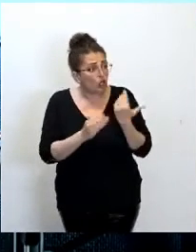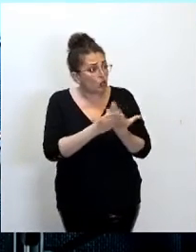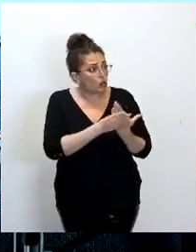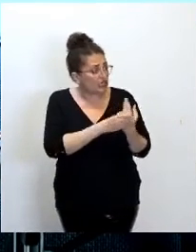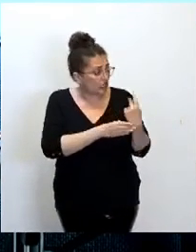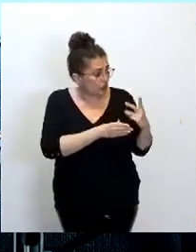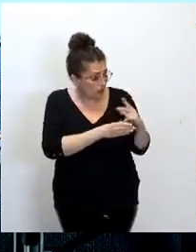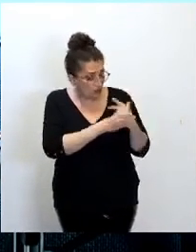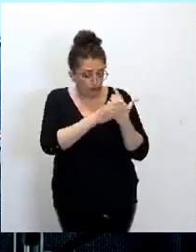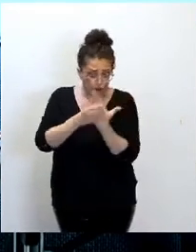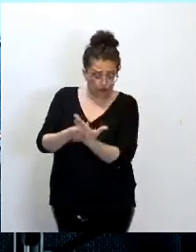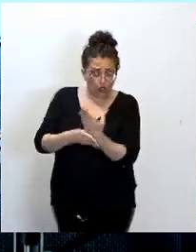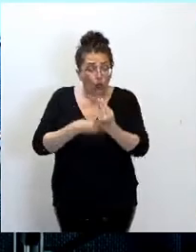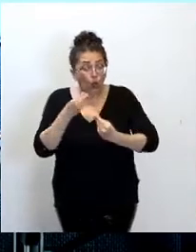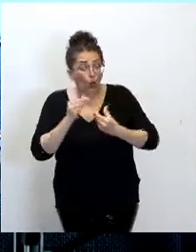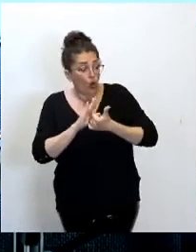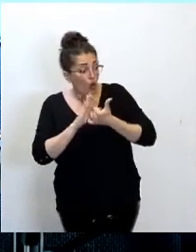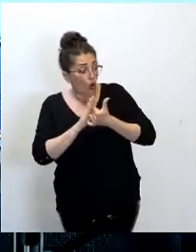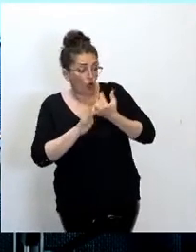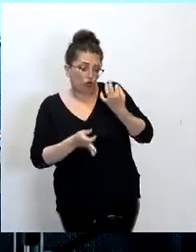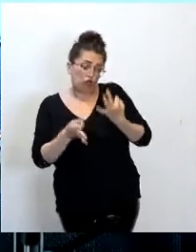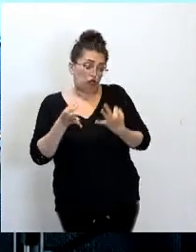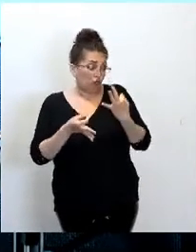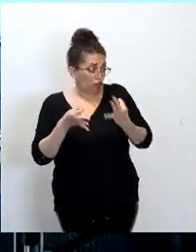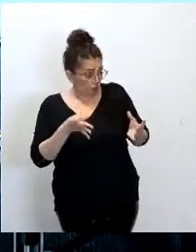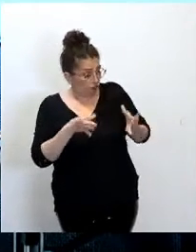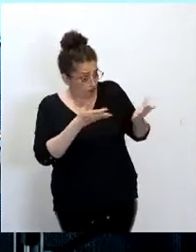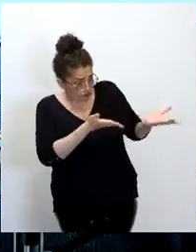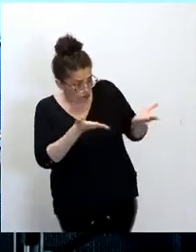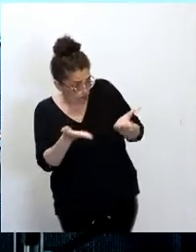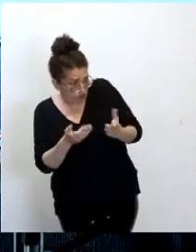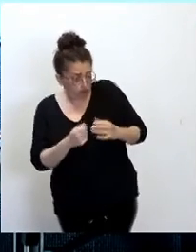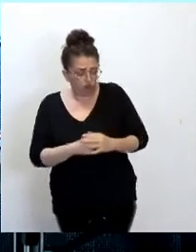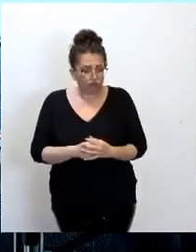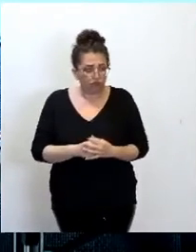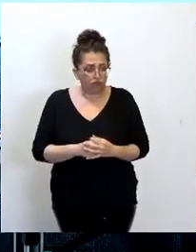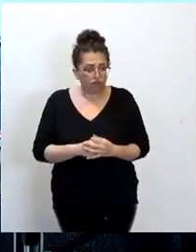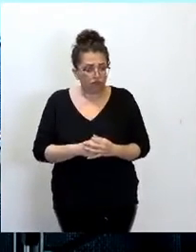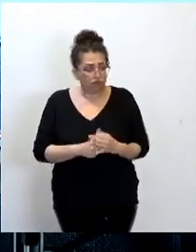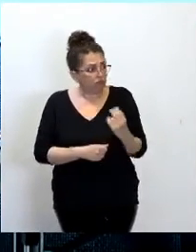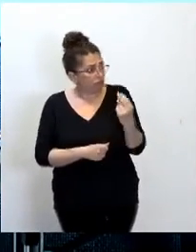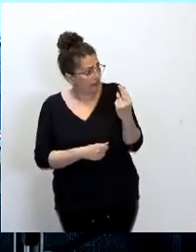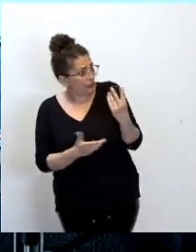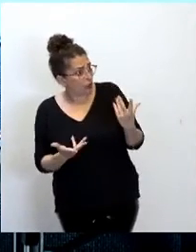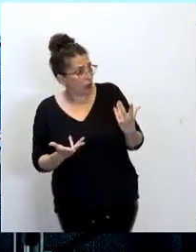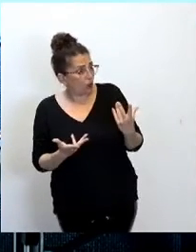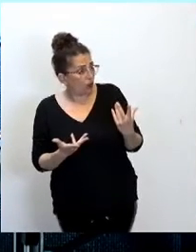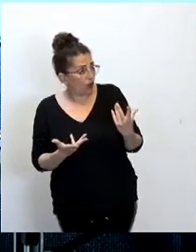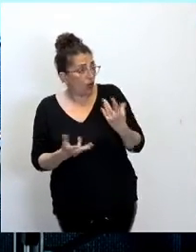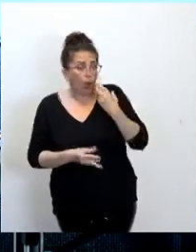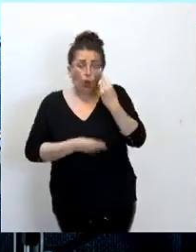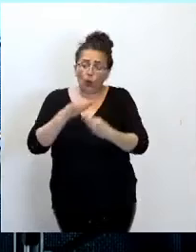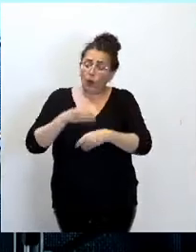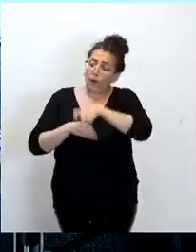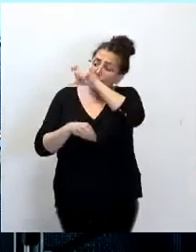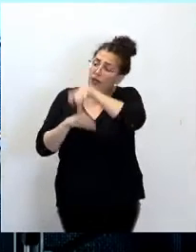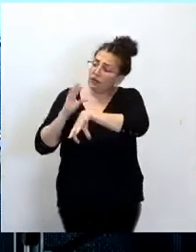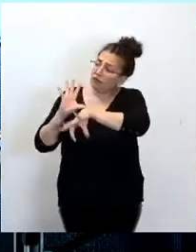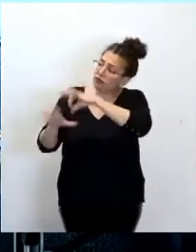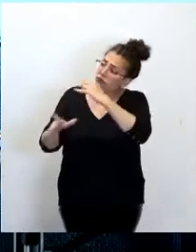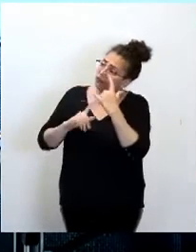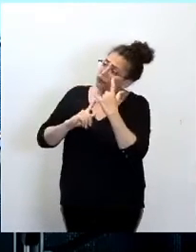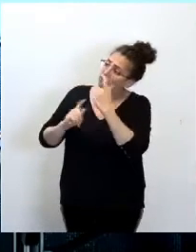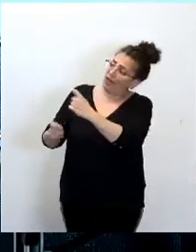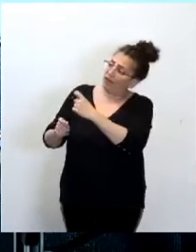propose ici de réintégrer dans le comité de sélection des élus de l'opposition qui ont